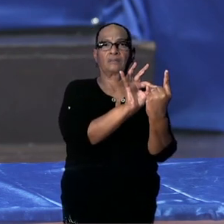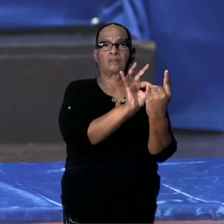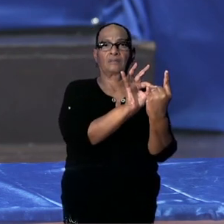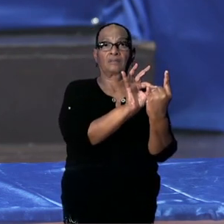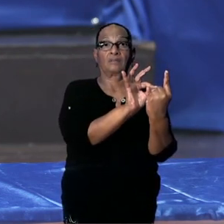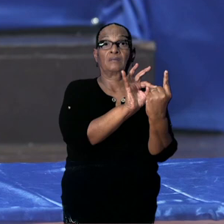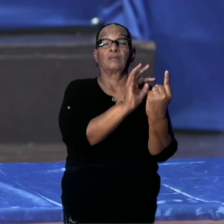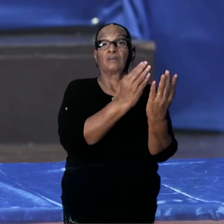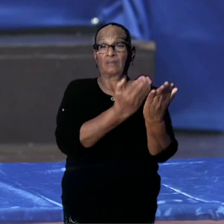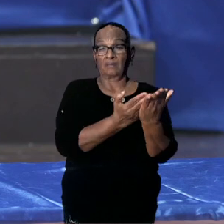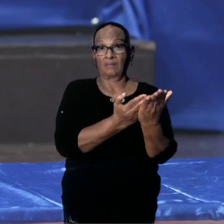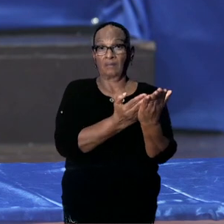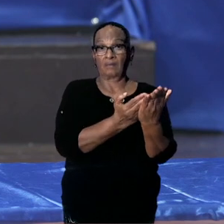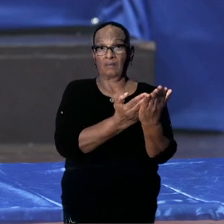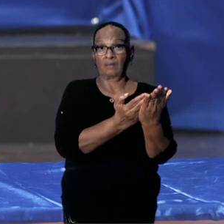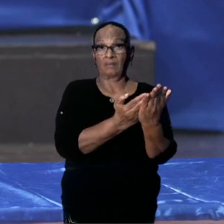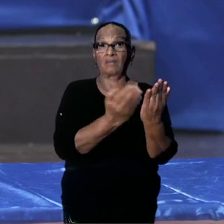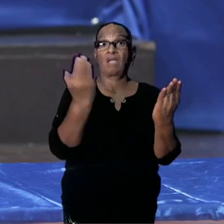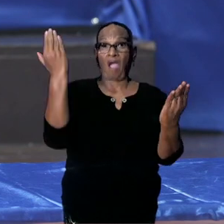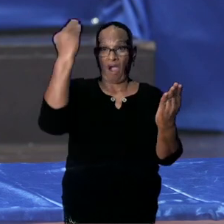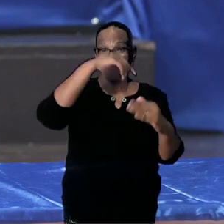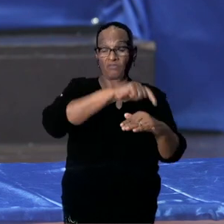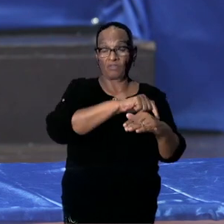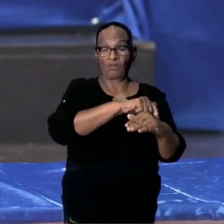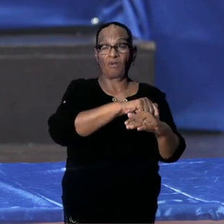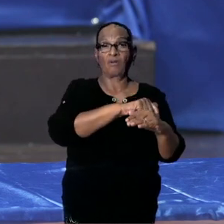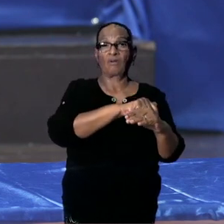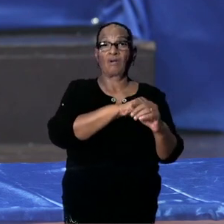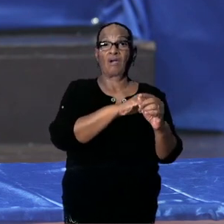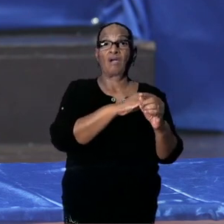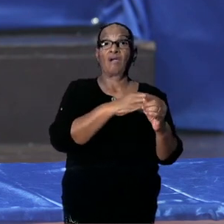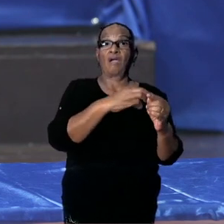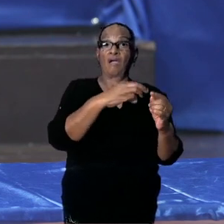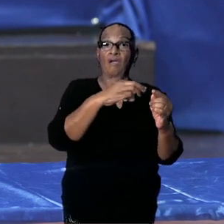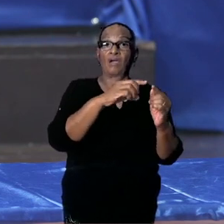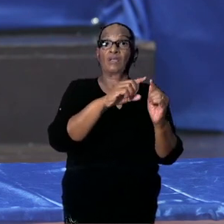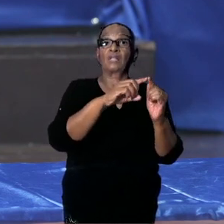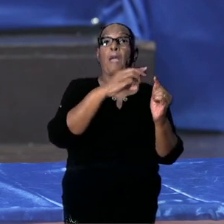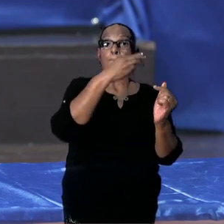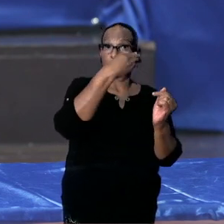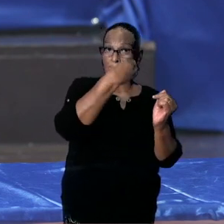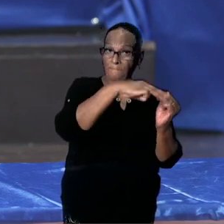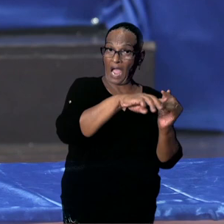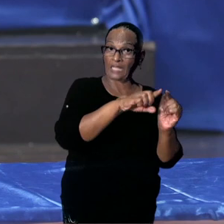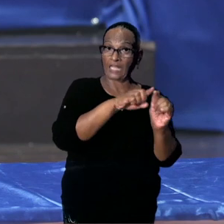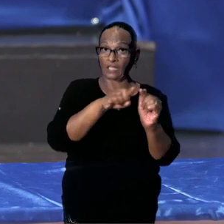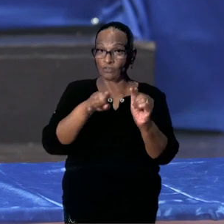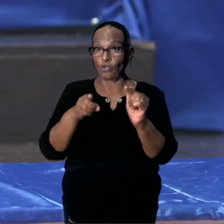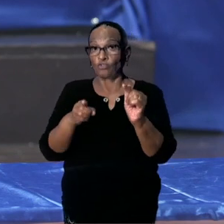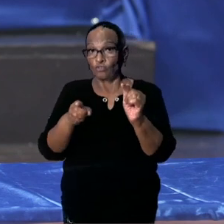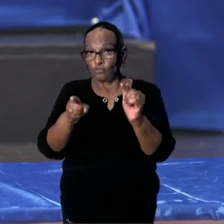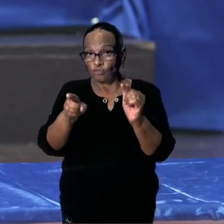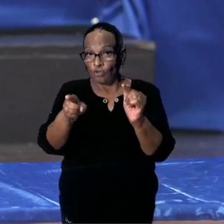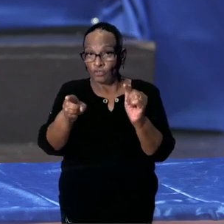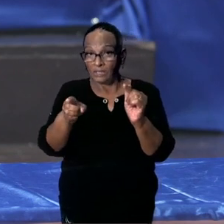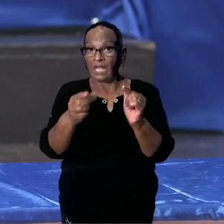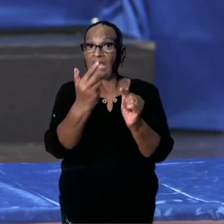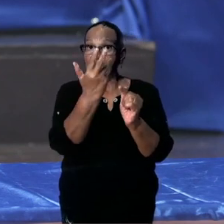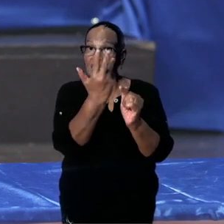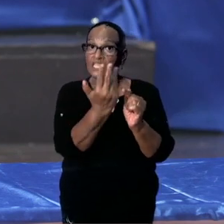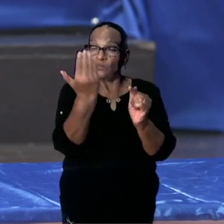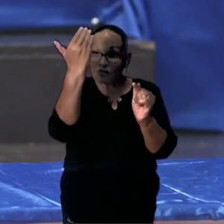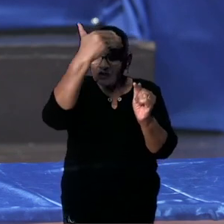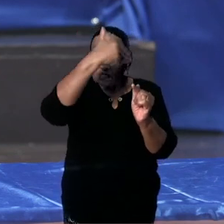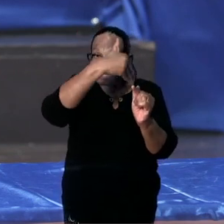Dat geldt, dat de avondklok is van maandag tot en met donderdag, van 9 uur in de